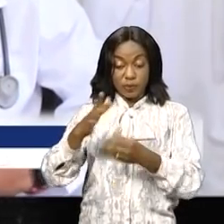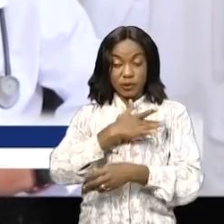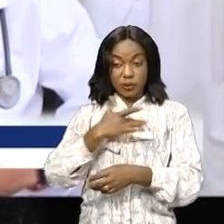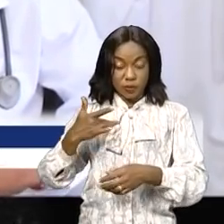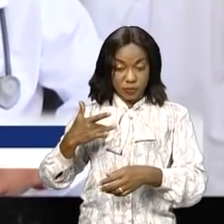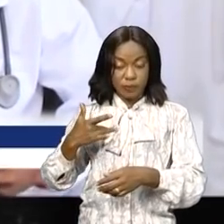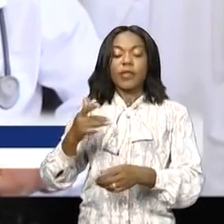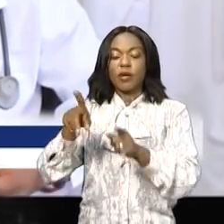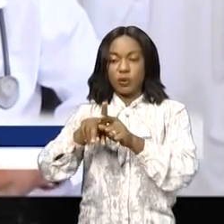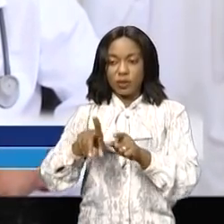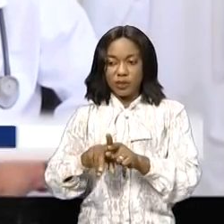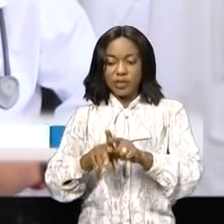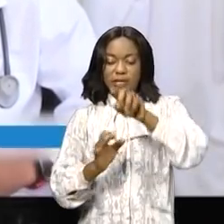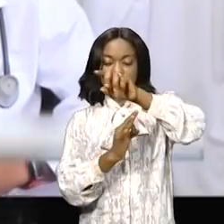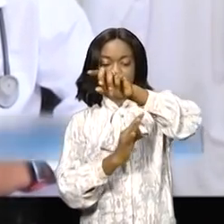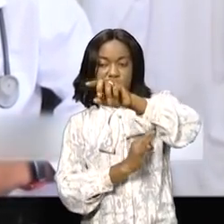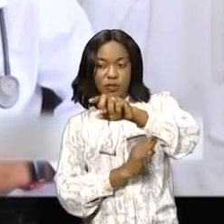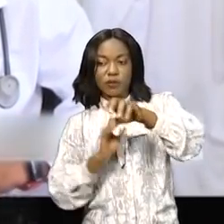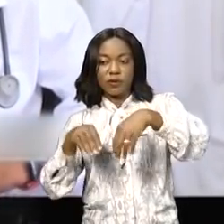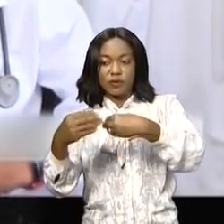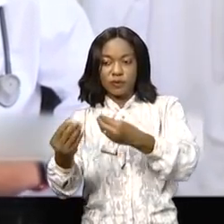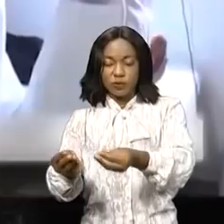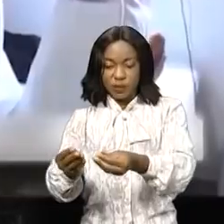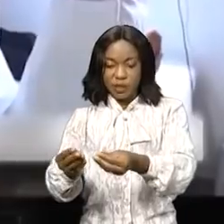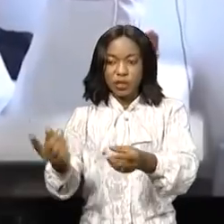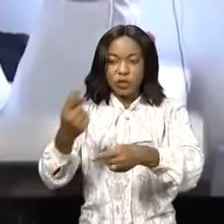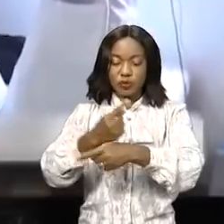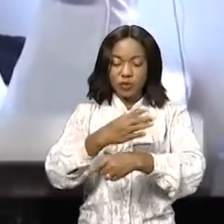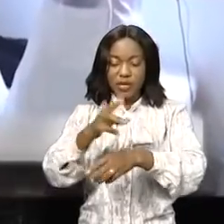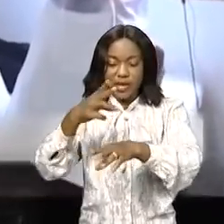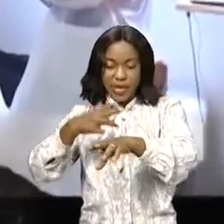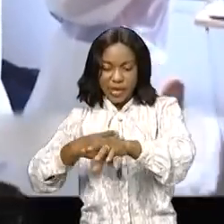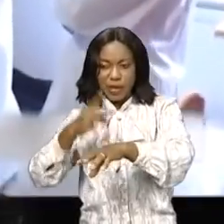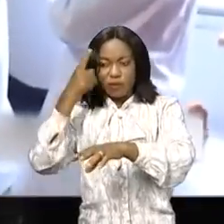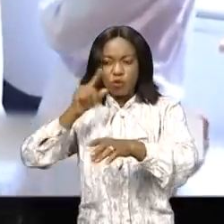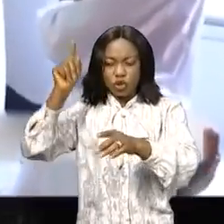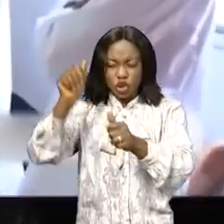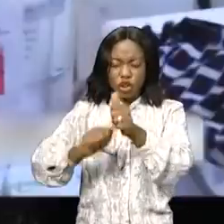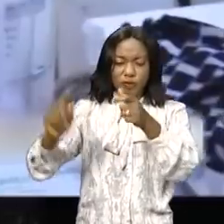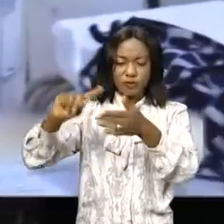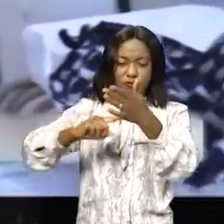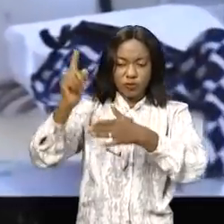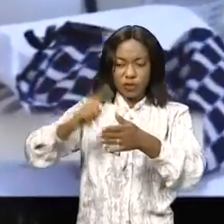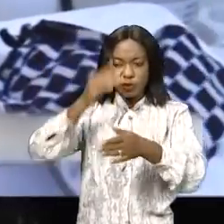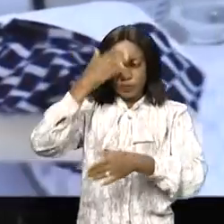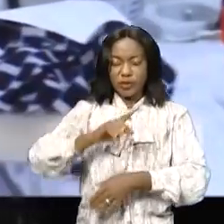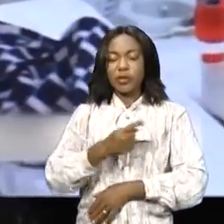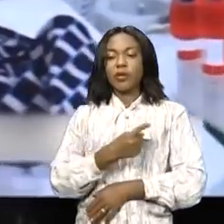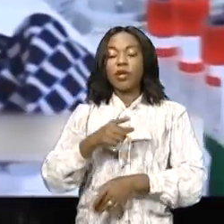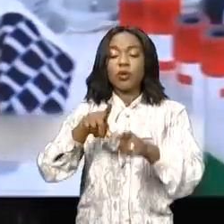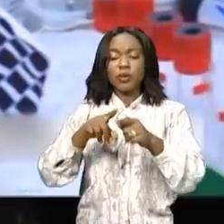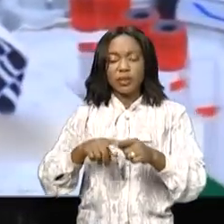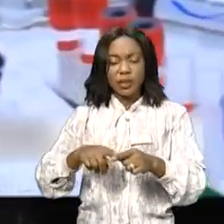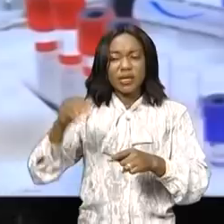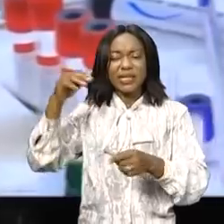donner le jour et l'heure de votre consultation. Les maladies cardiovasculaires ont toujours été la première cause de